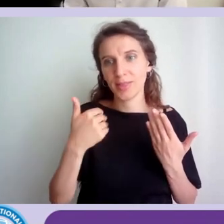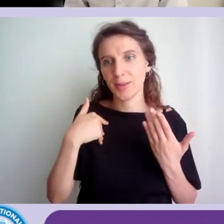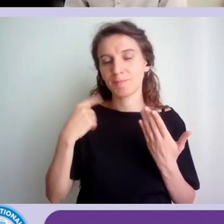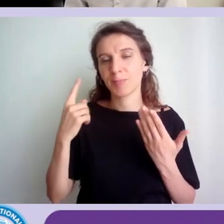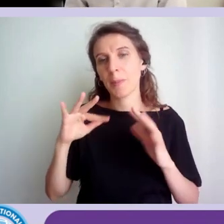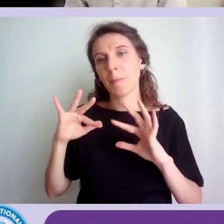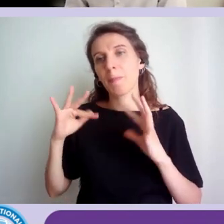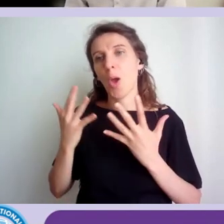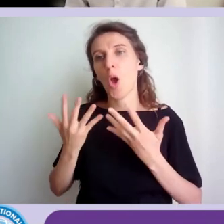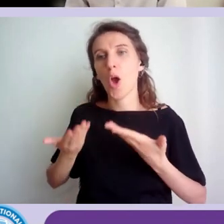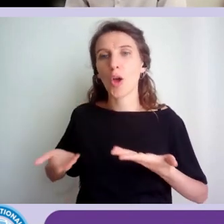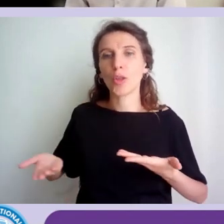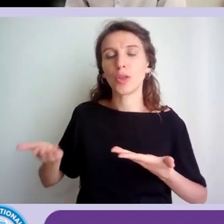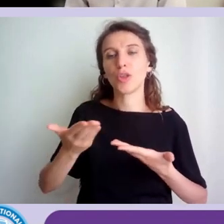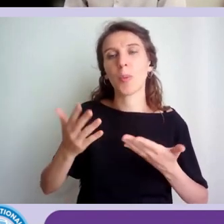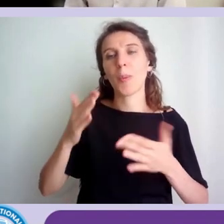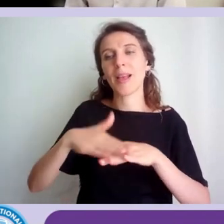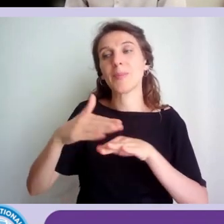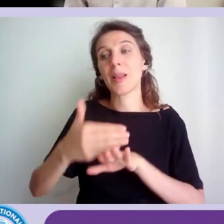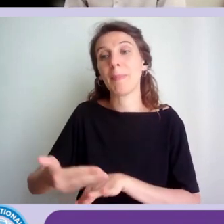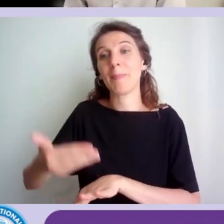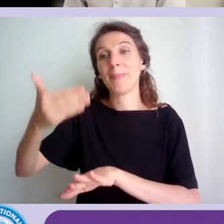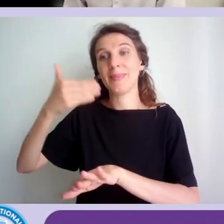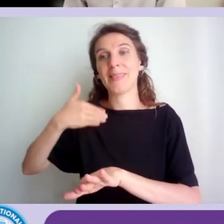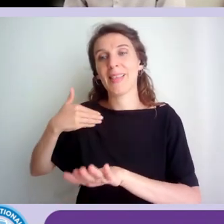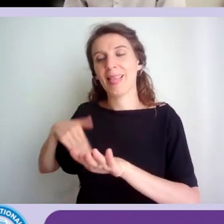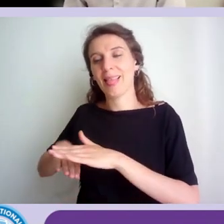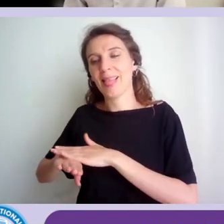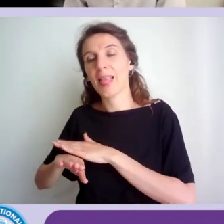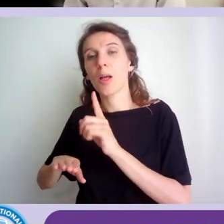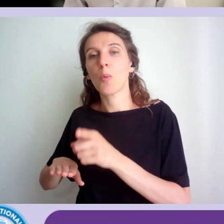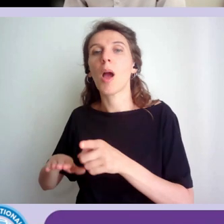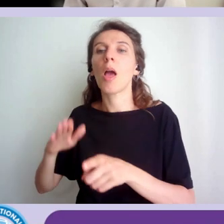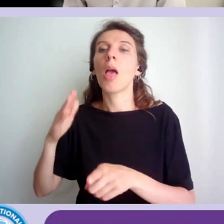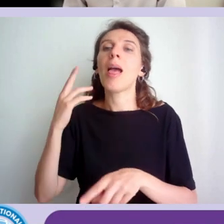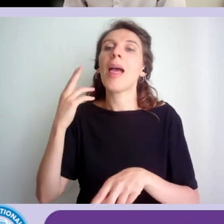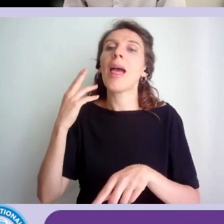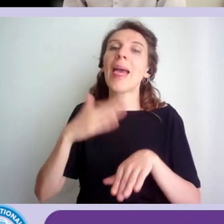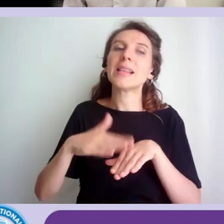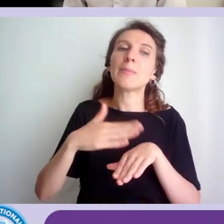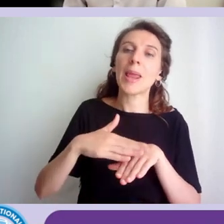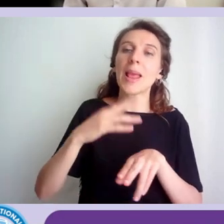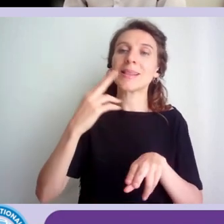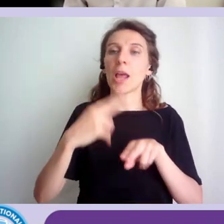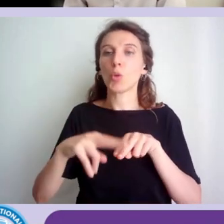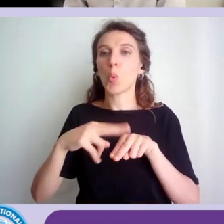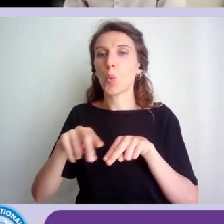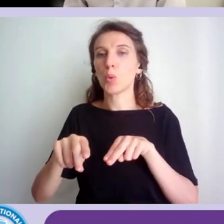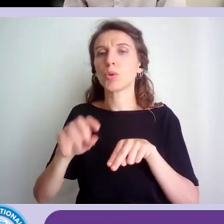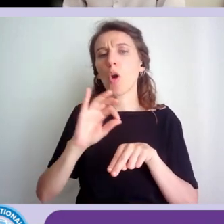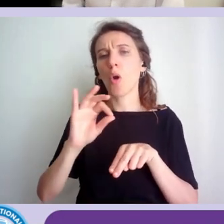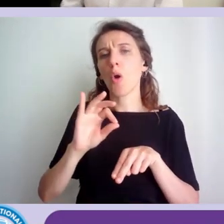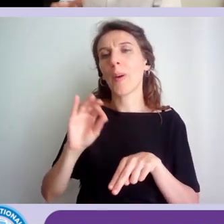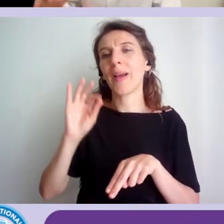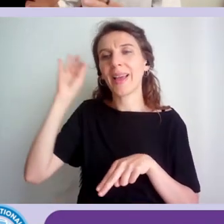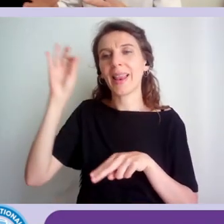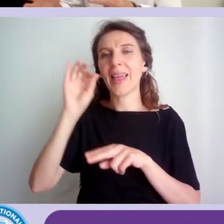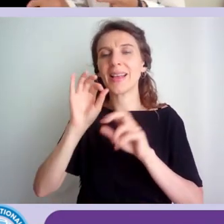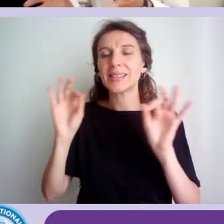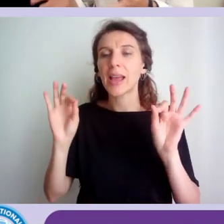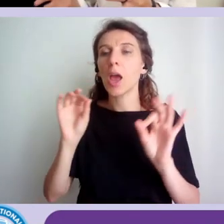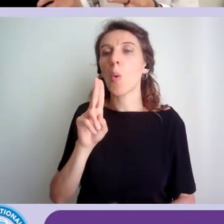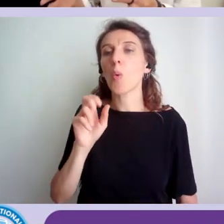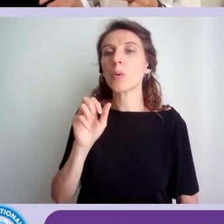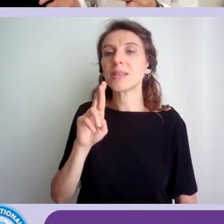mondo che sta dietro l'esperienza, che è la cosiddetta esperienza d'uso o user experience, che